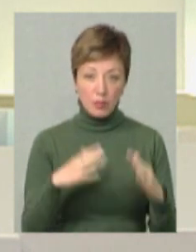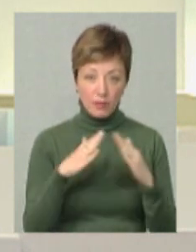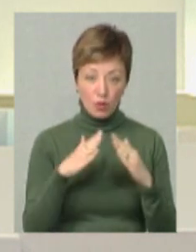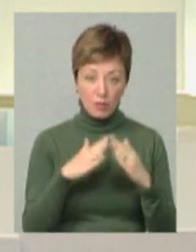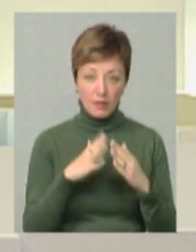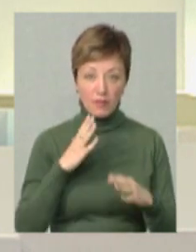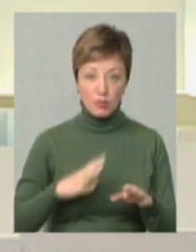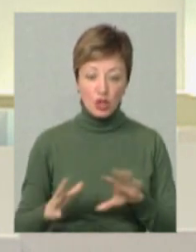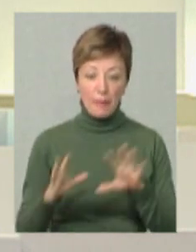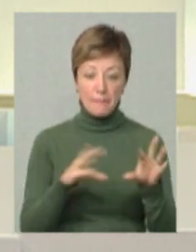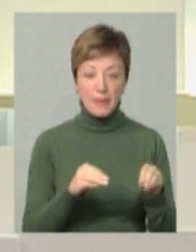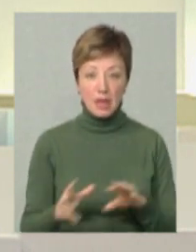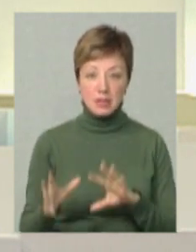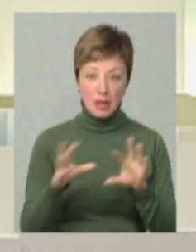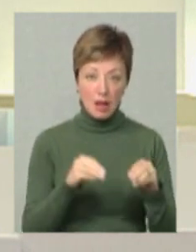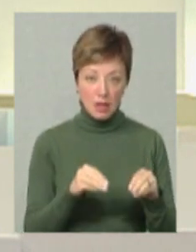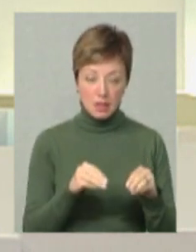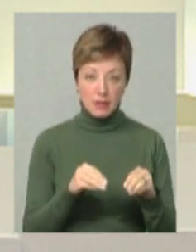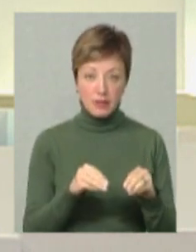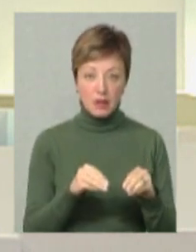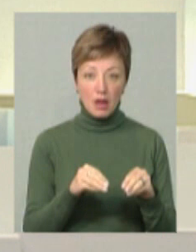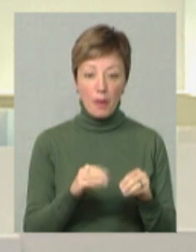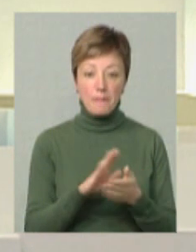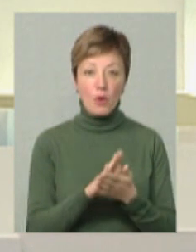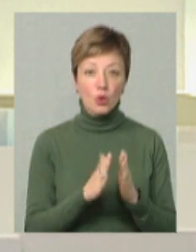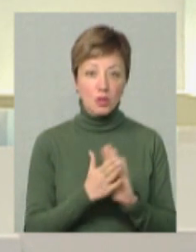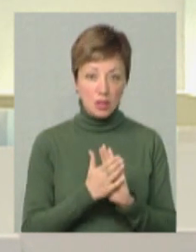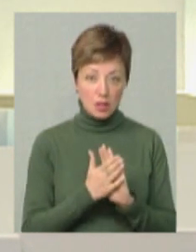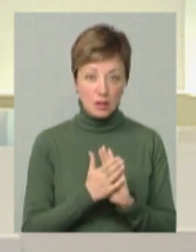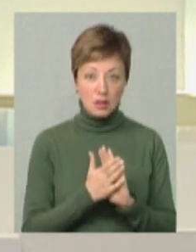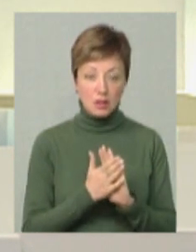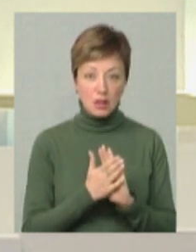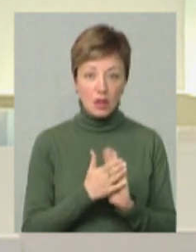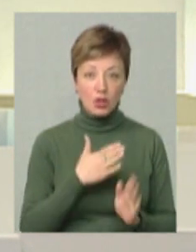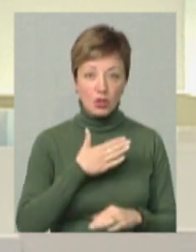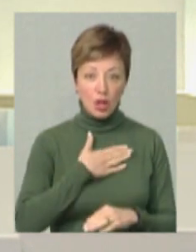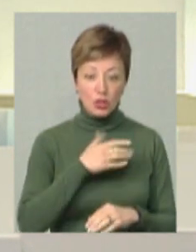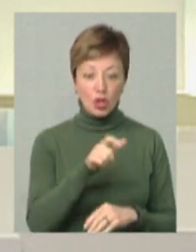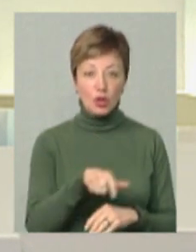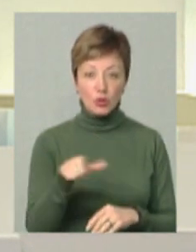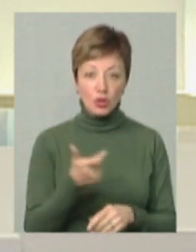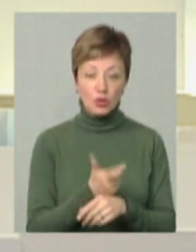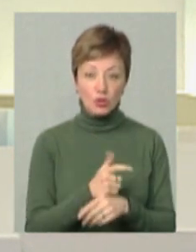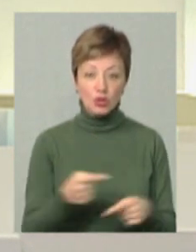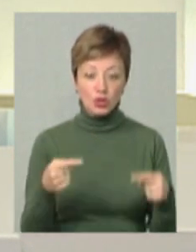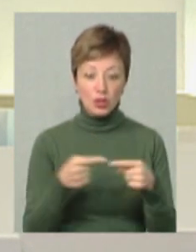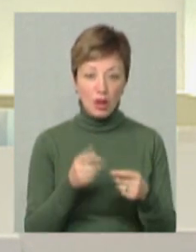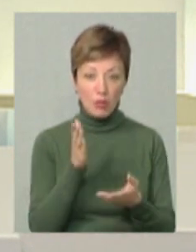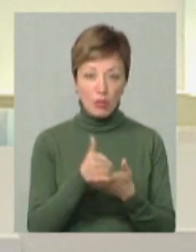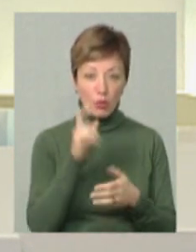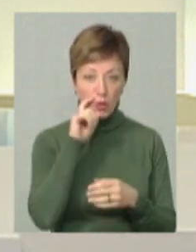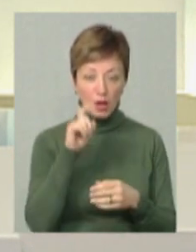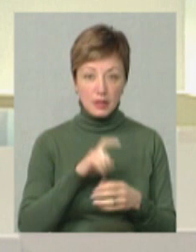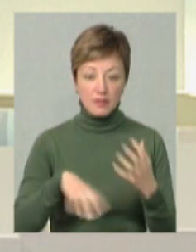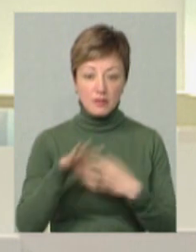вимушених переселенців. Тобто позиція наших людей дуже чітка, проукраїнська.